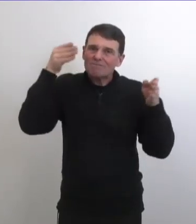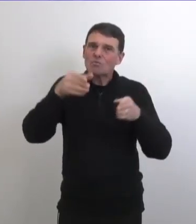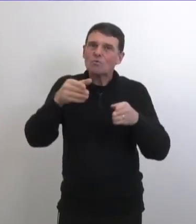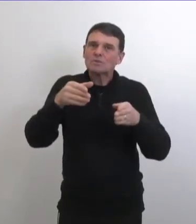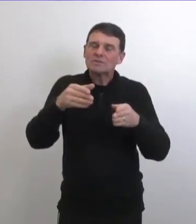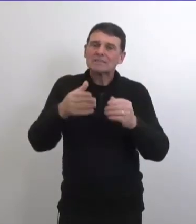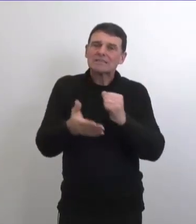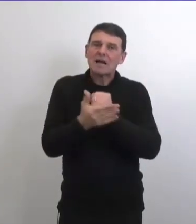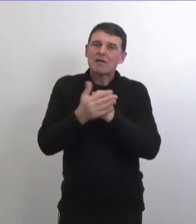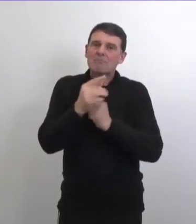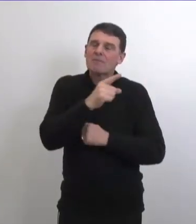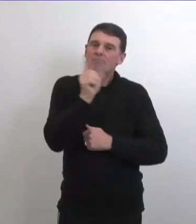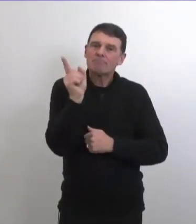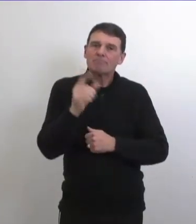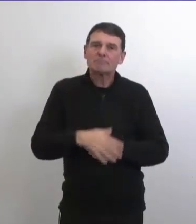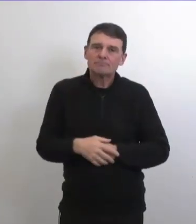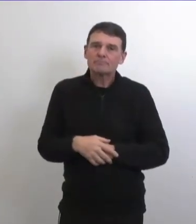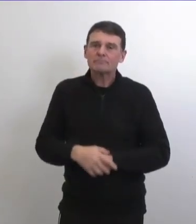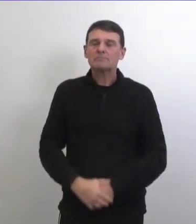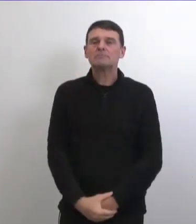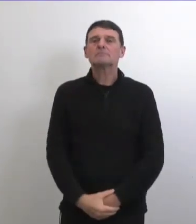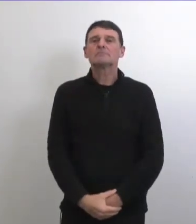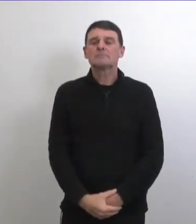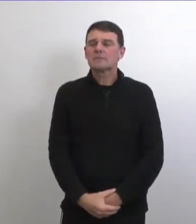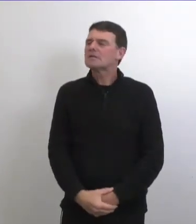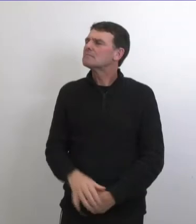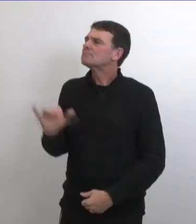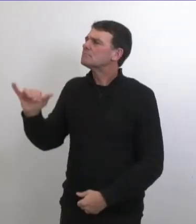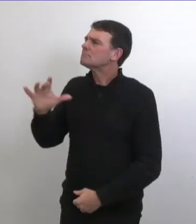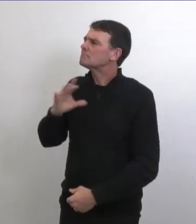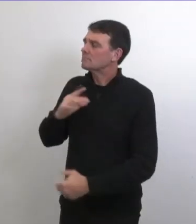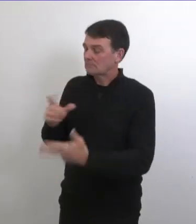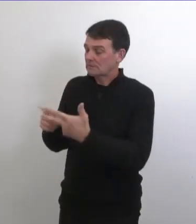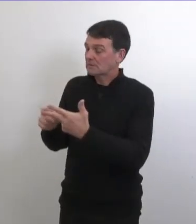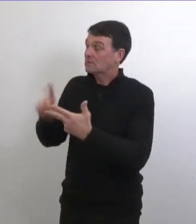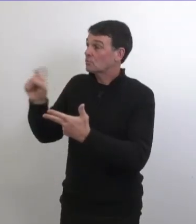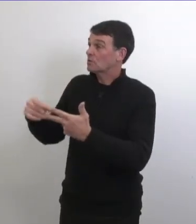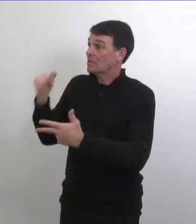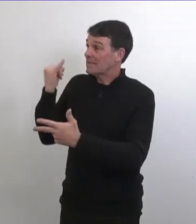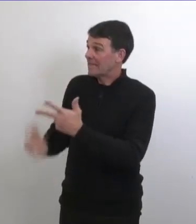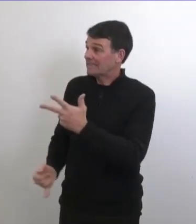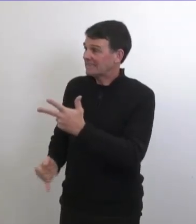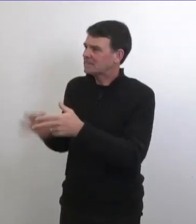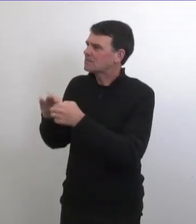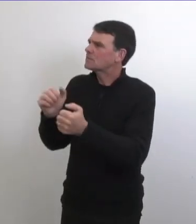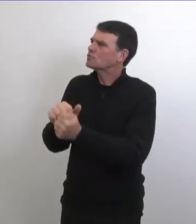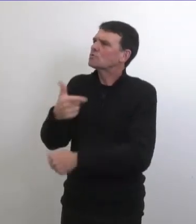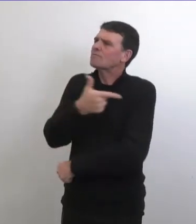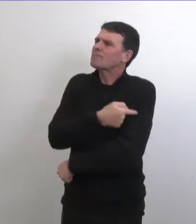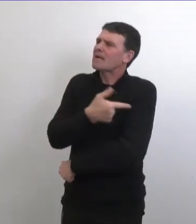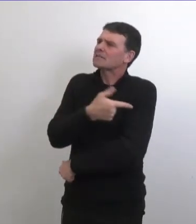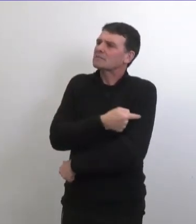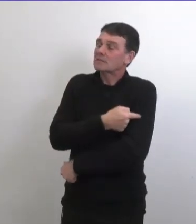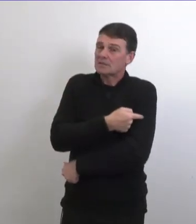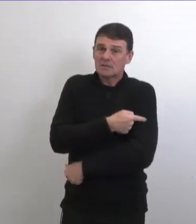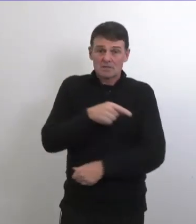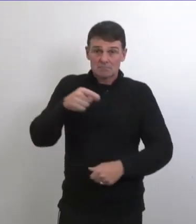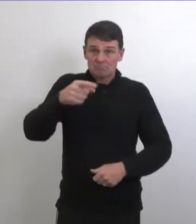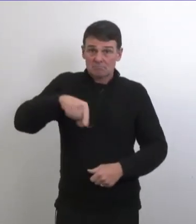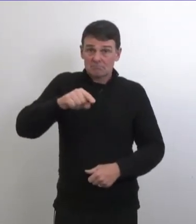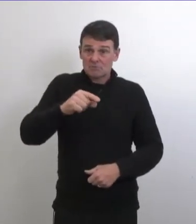répercussions que la kobe 19 a eu dans ces communautés dernière question